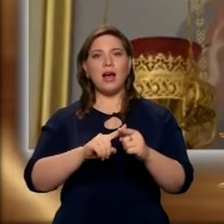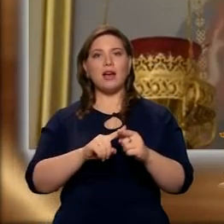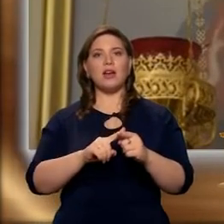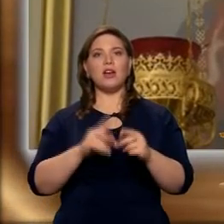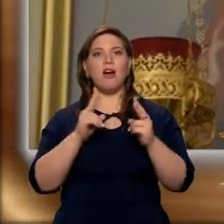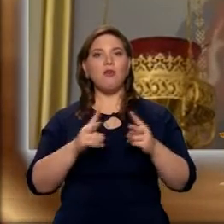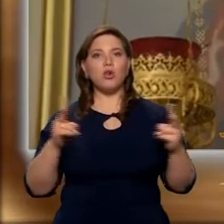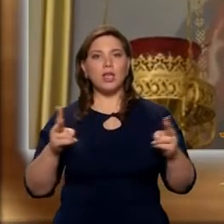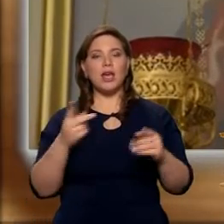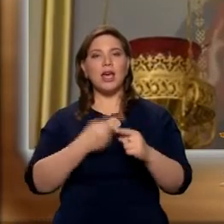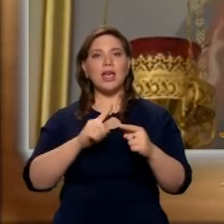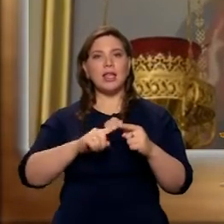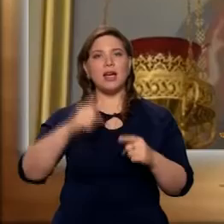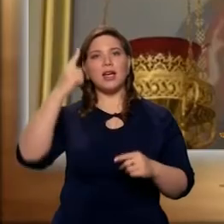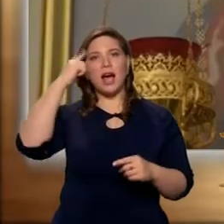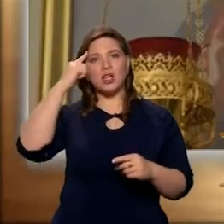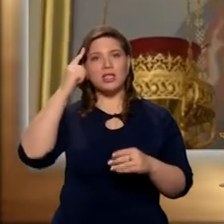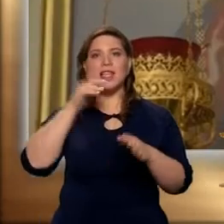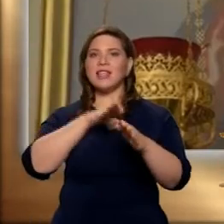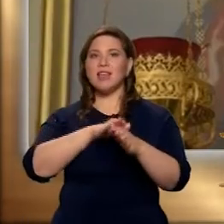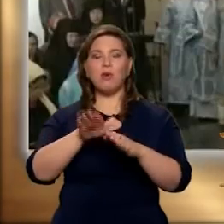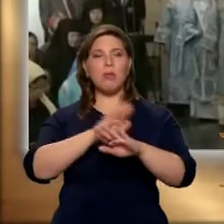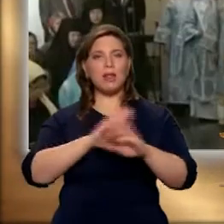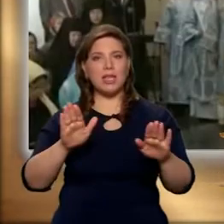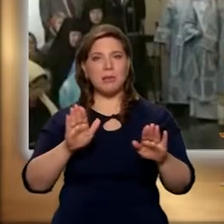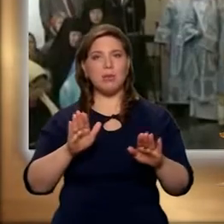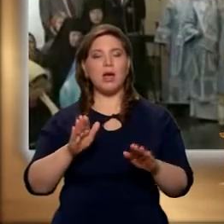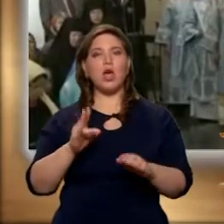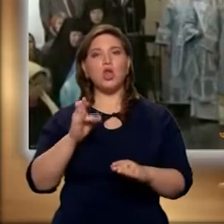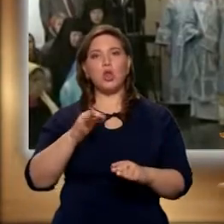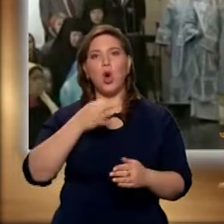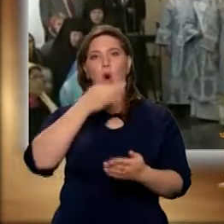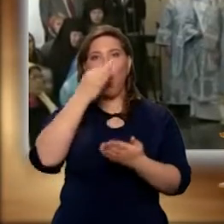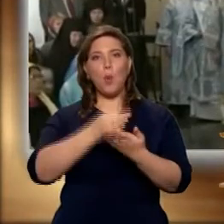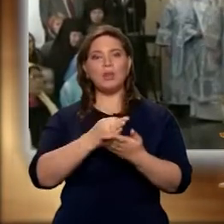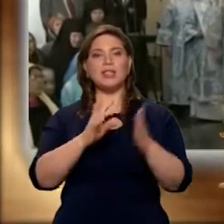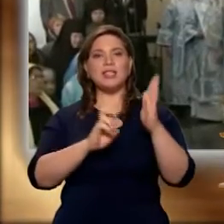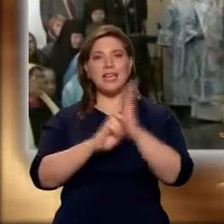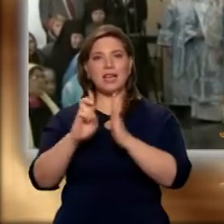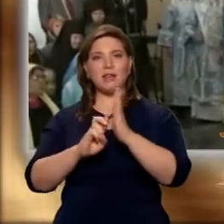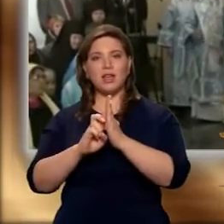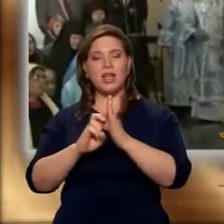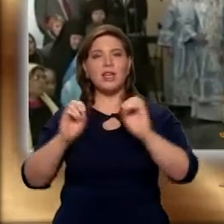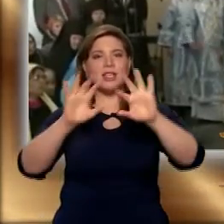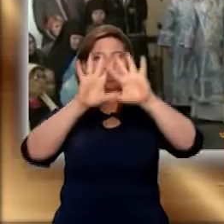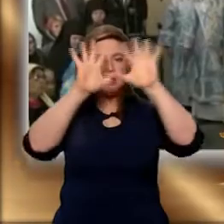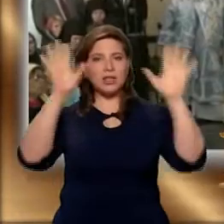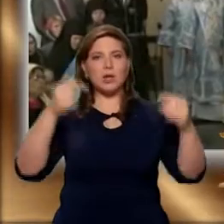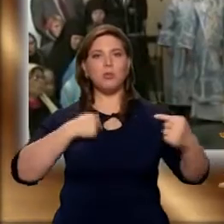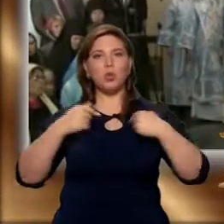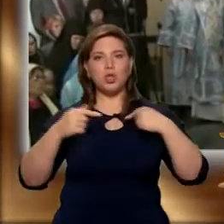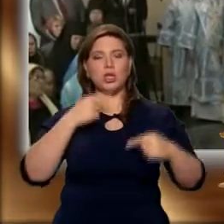несбыточным, почти фантастическим. Но опыт церкви, опыт святых угодников, мучеников,